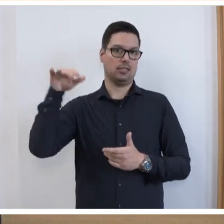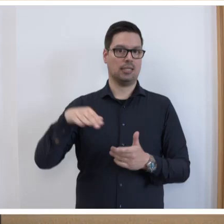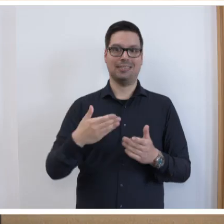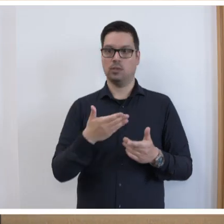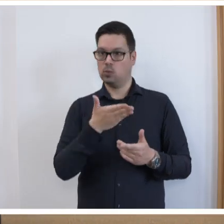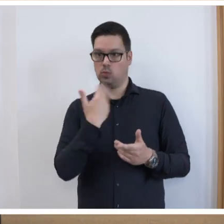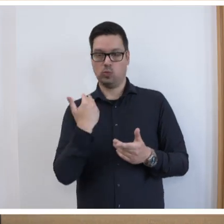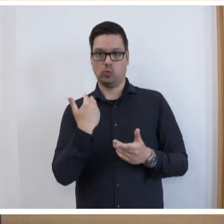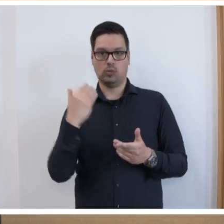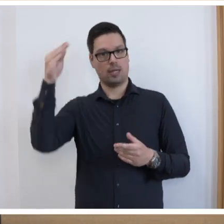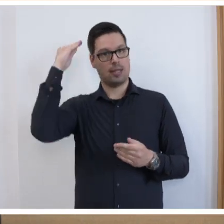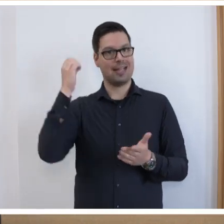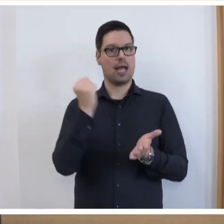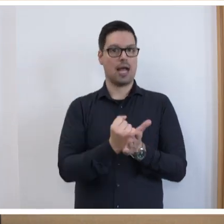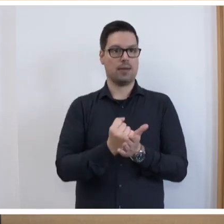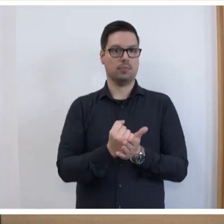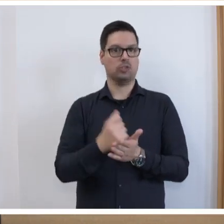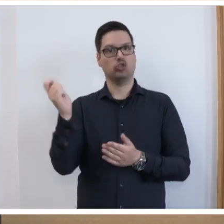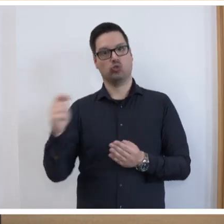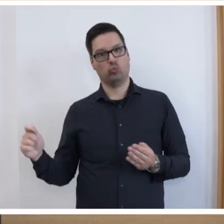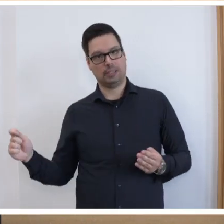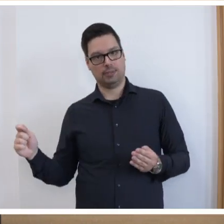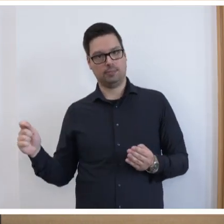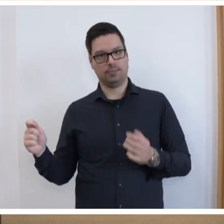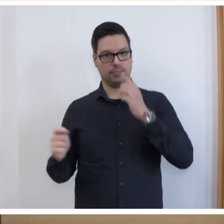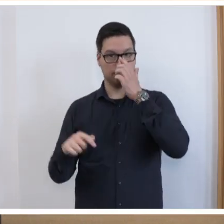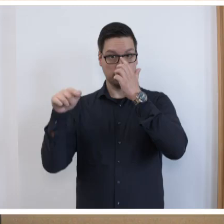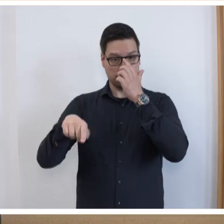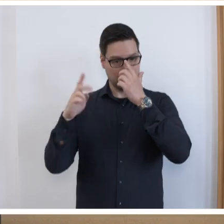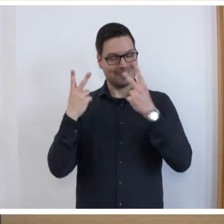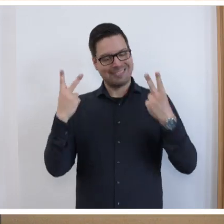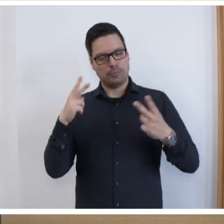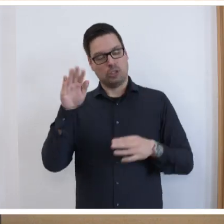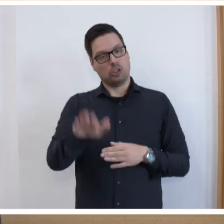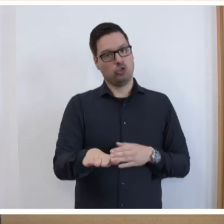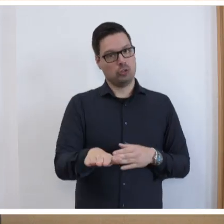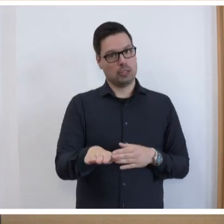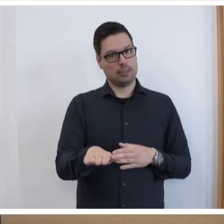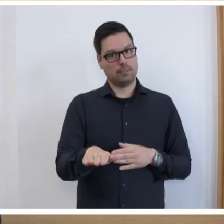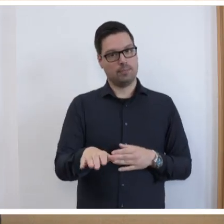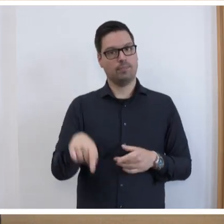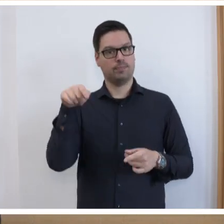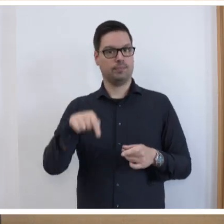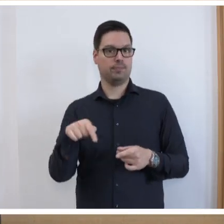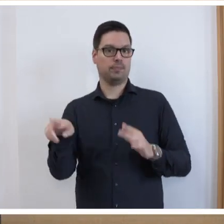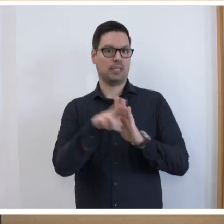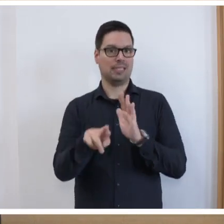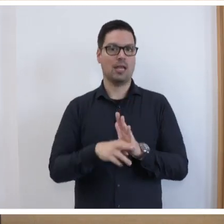-Lehramtsstudiengängen. Und hier gehen wir einen wichtigen Schritt. Wir erkennen auch jetzt mit diesem Gesetz